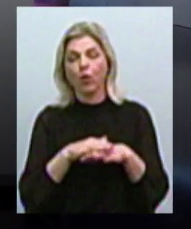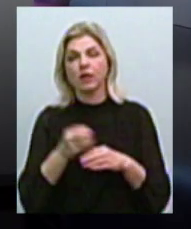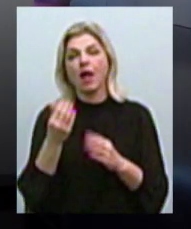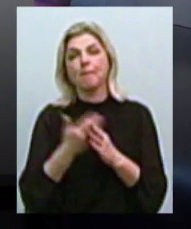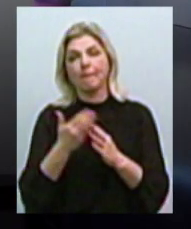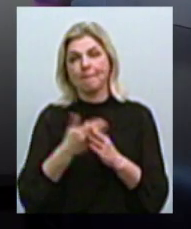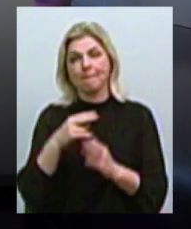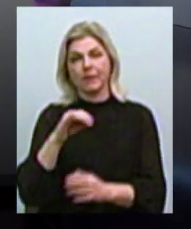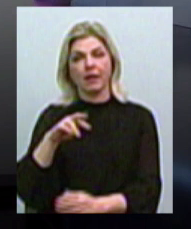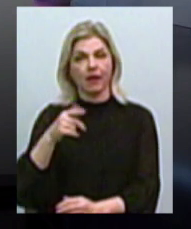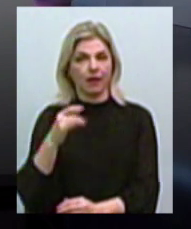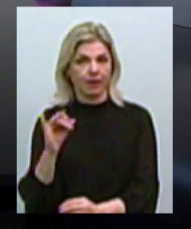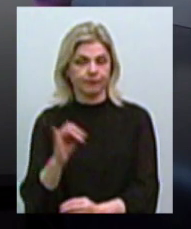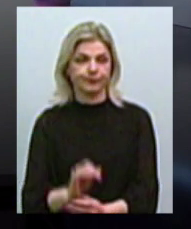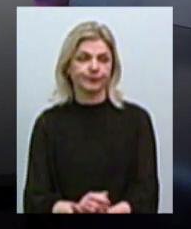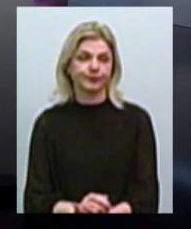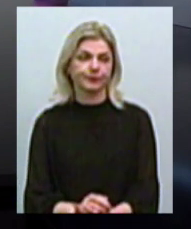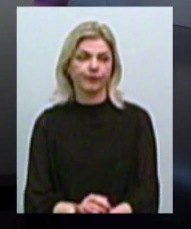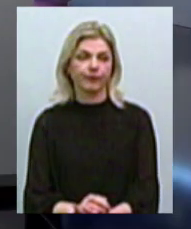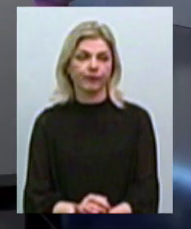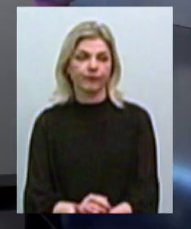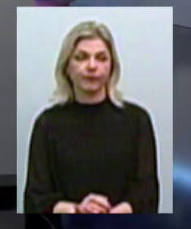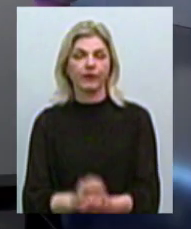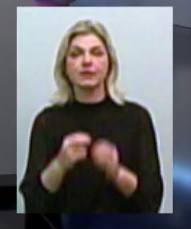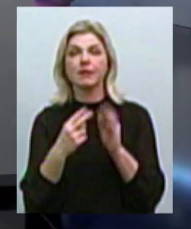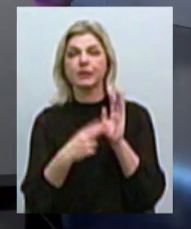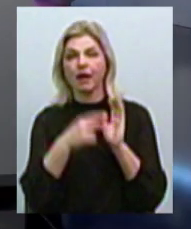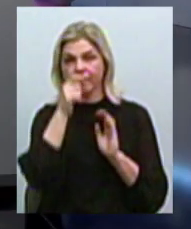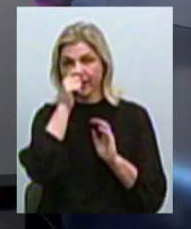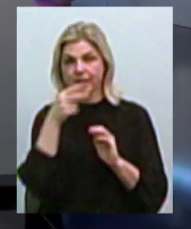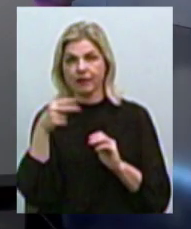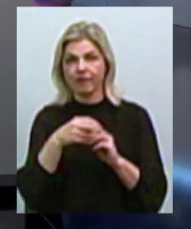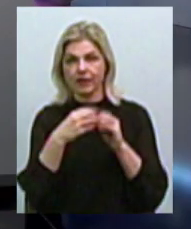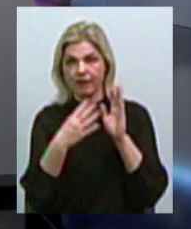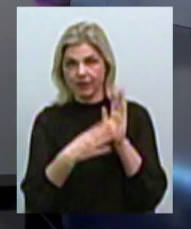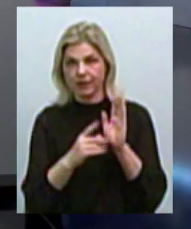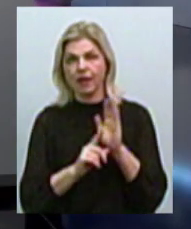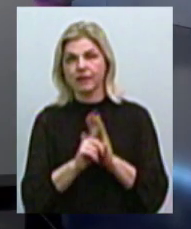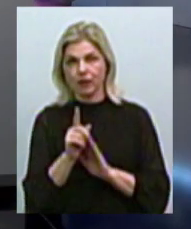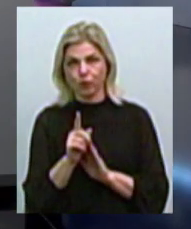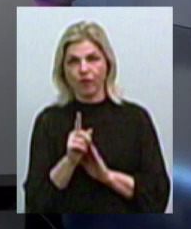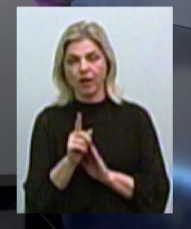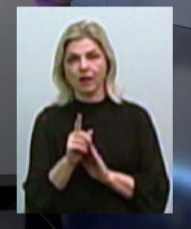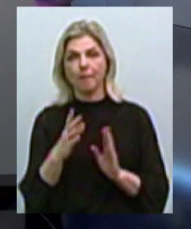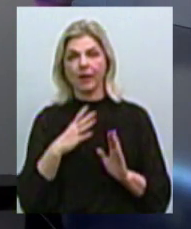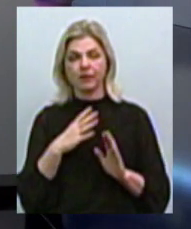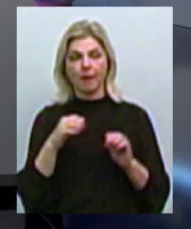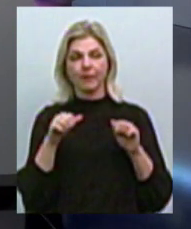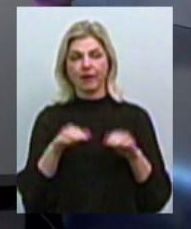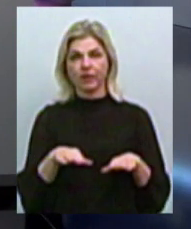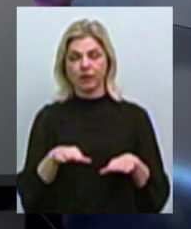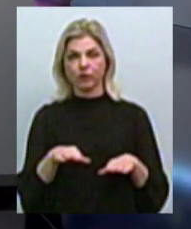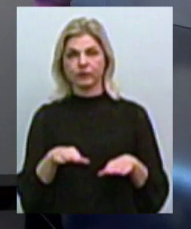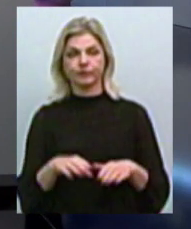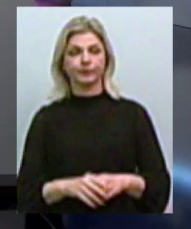Людмила Анатольовна, до вас питання. 17 квітня 2019 року стартувала, була прийнята, вступила